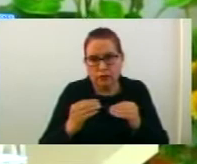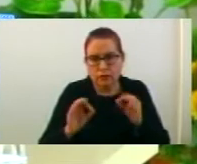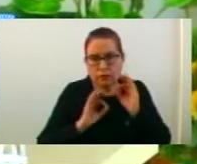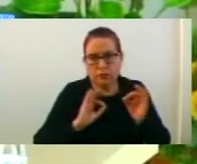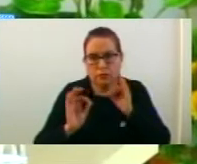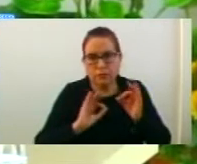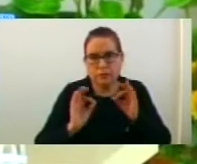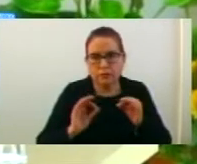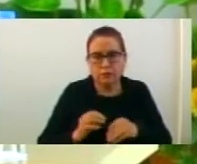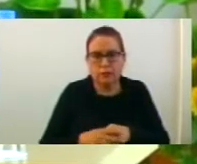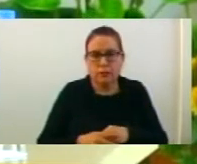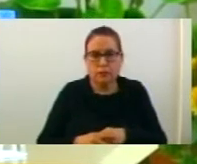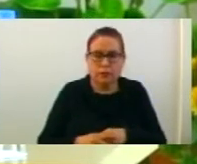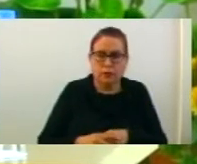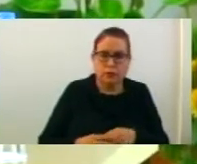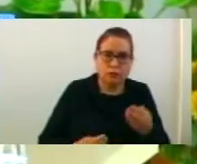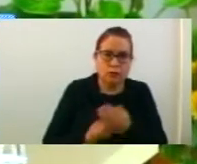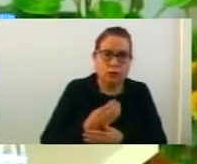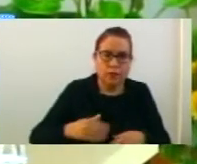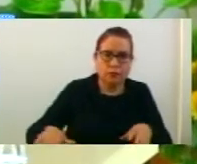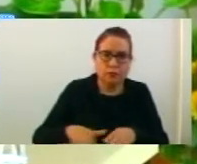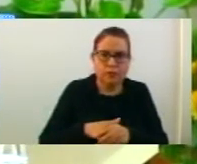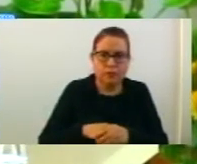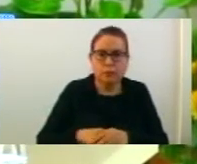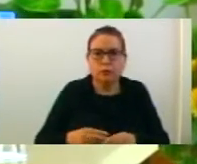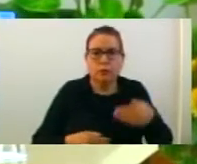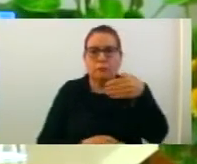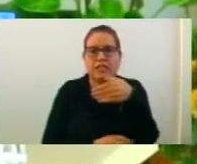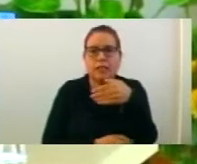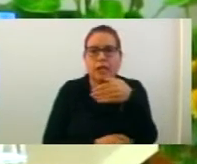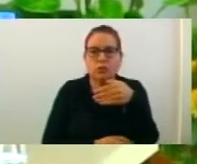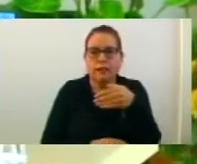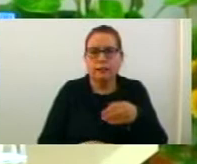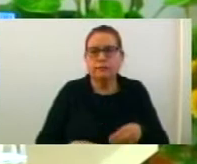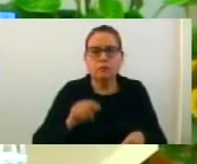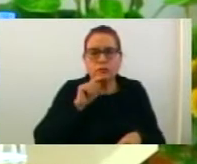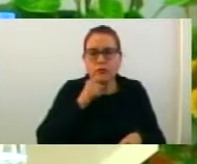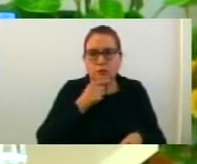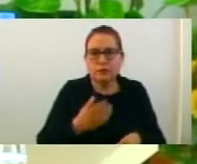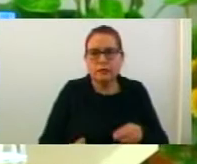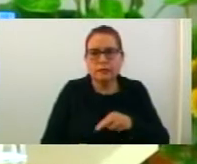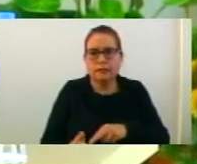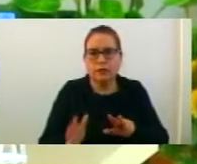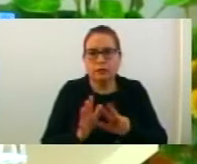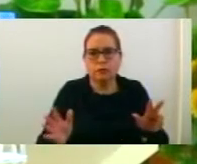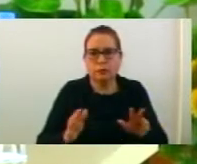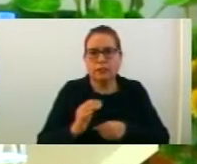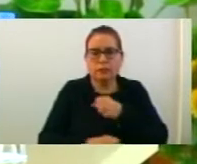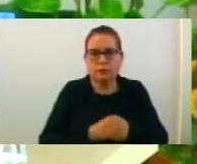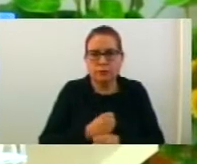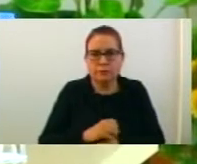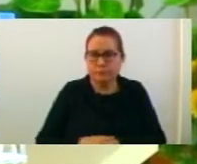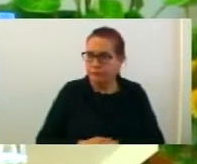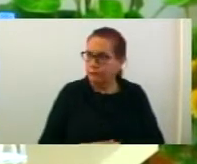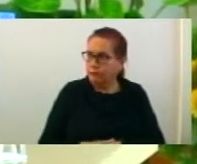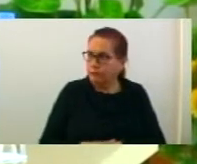обезбедни финански средства за нови вработување во јавното предпријатие паркиралища Струмица за 2018 година.